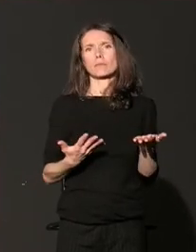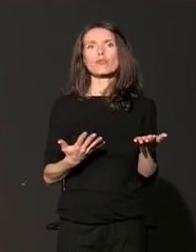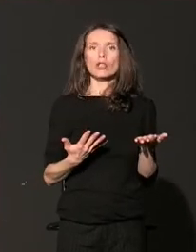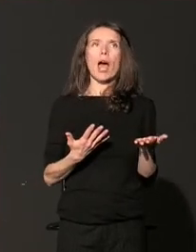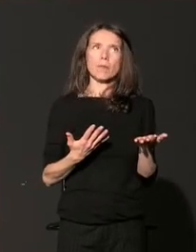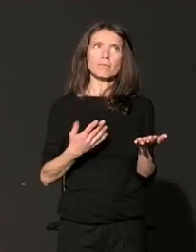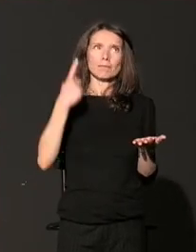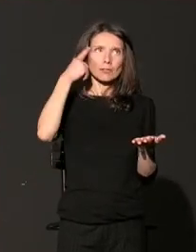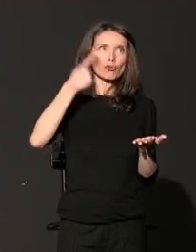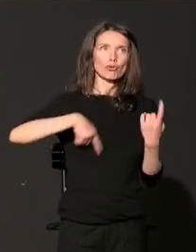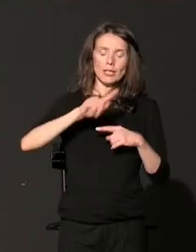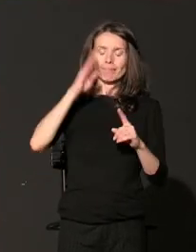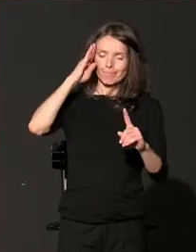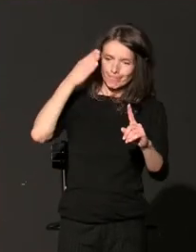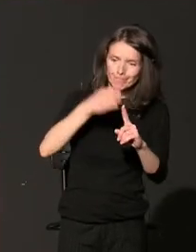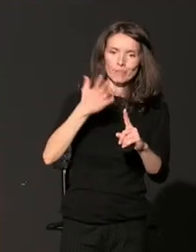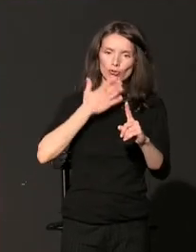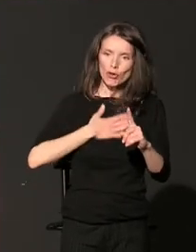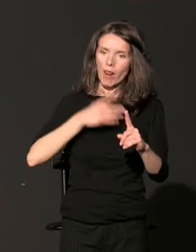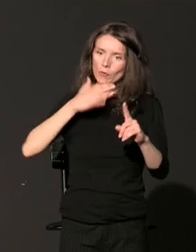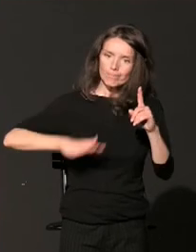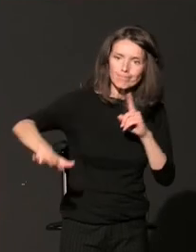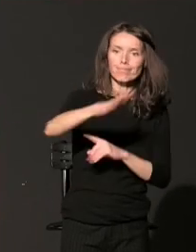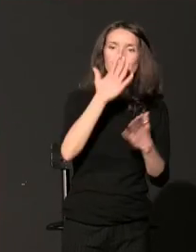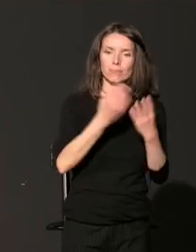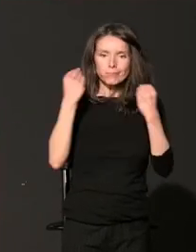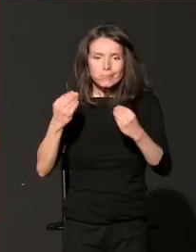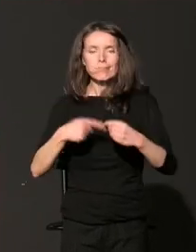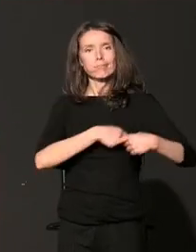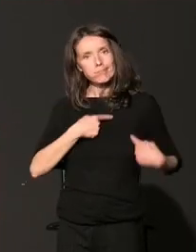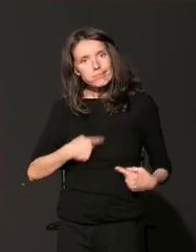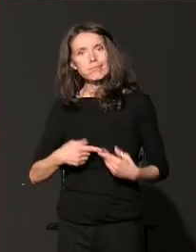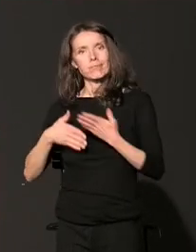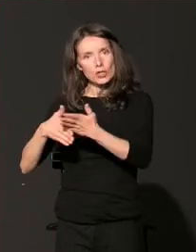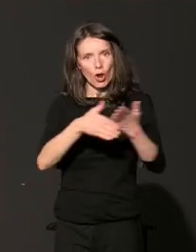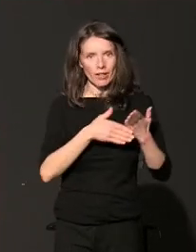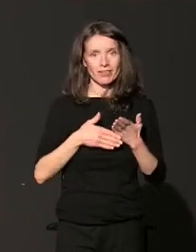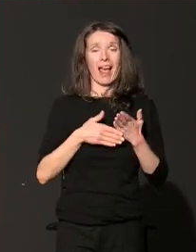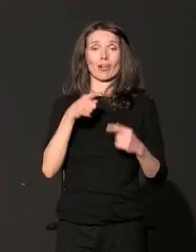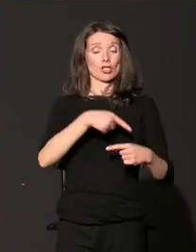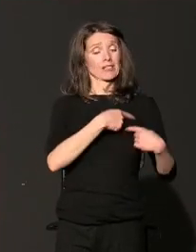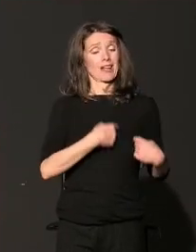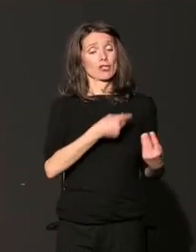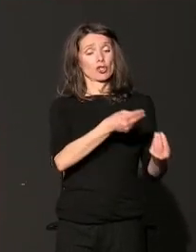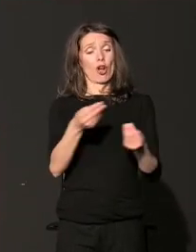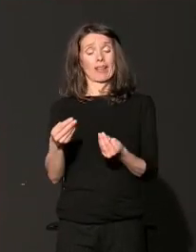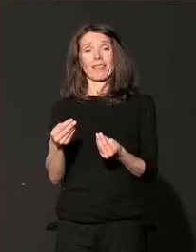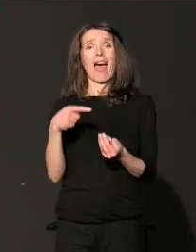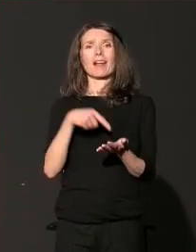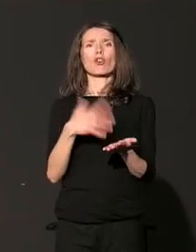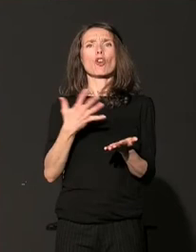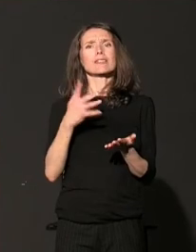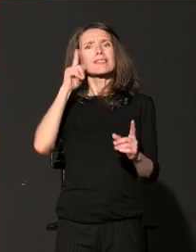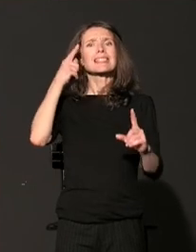dobru i solidarnosti. Filantropijom se nastoji izgraditi društvo koje se zasniva na socijalnoj koheziji,